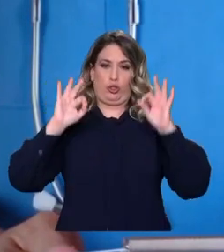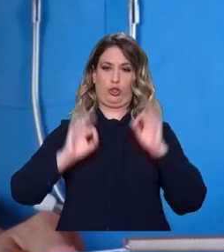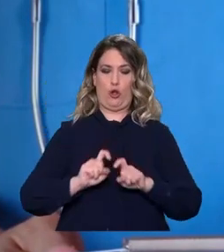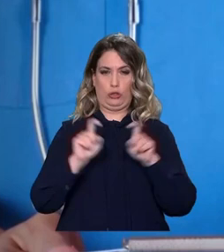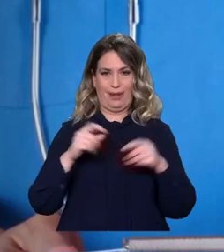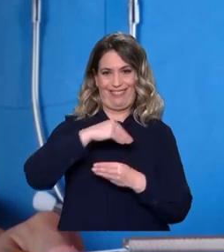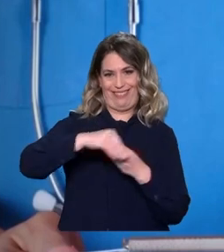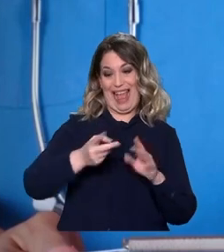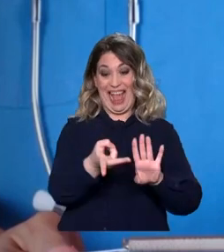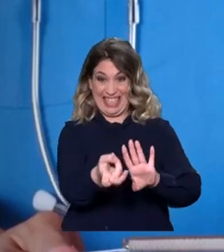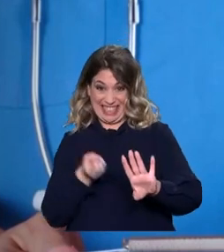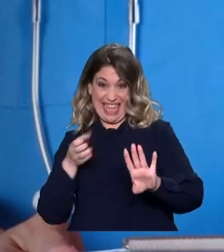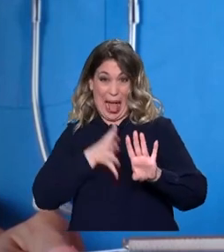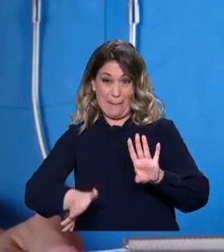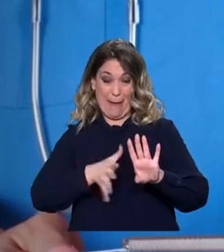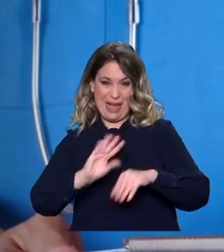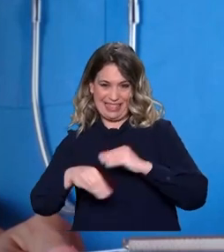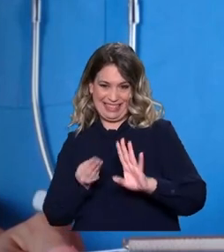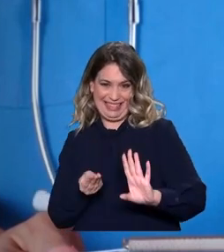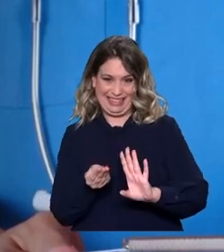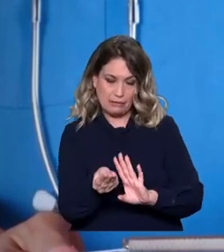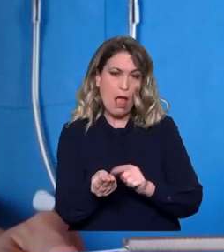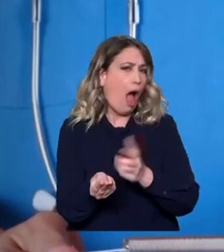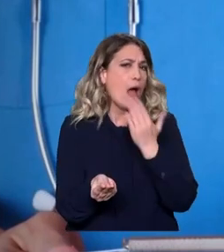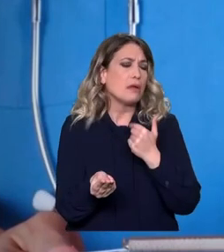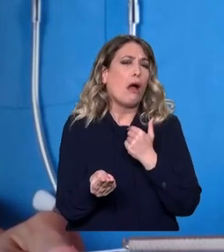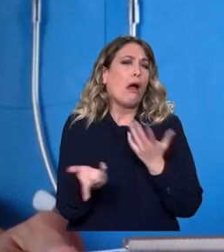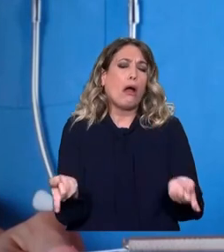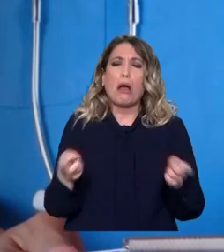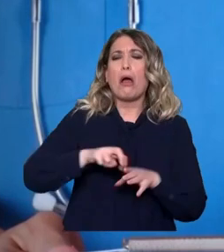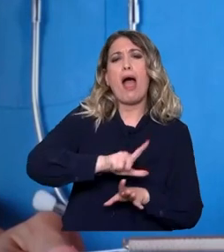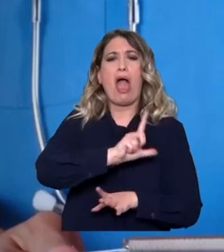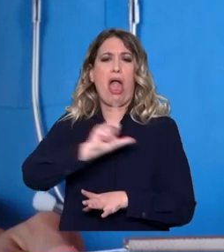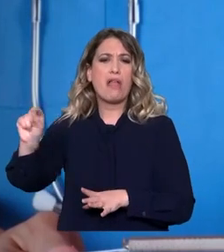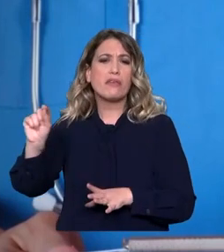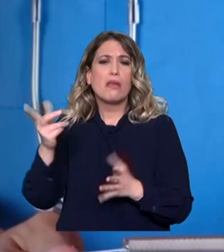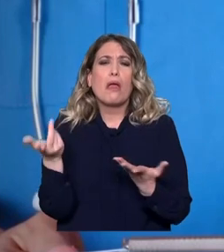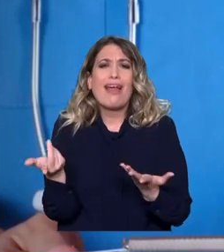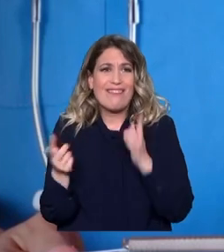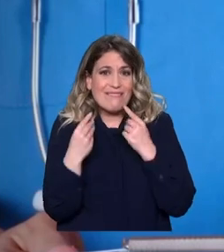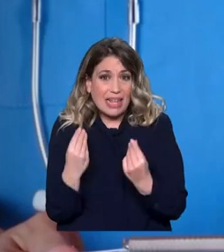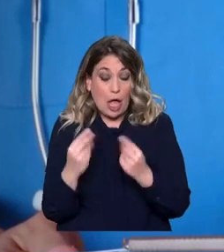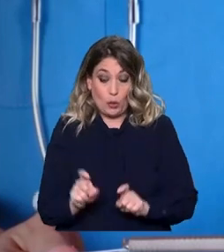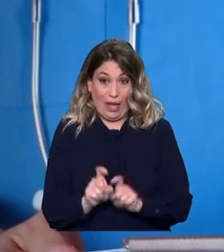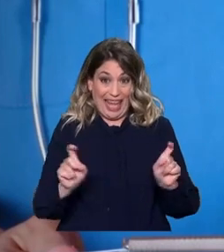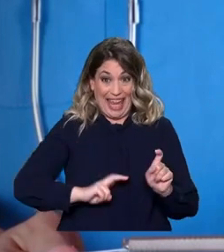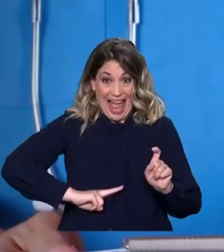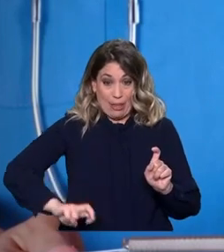αφαιρέσει, αλλά σηκώθηκαν και φύγαν και αυτοί έτσι, χωρίς να πάρουν οδηγίες. Σηκώθηκε και έφυγε δύο ώρες μετά την επέμβαση. Και αφήκε ο σύζυγος και όλοι.